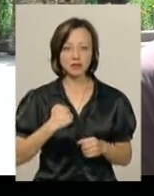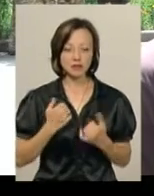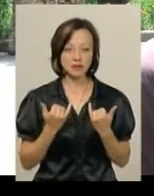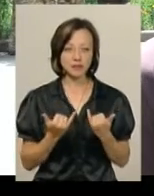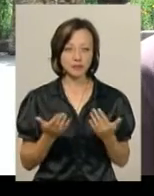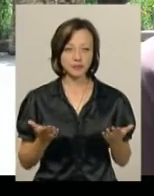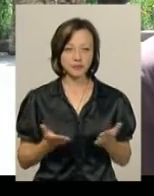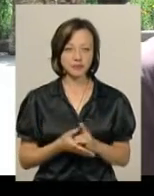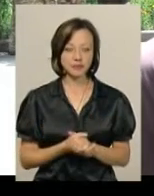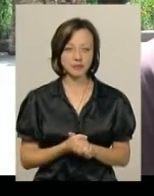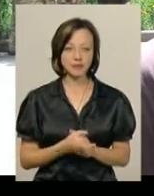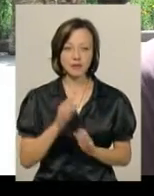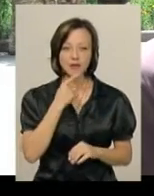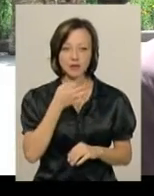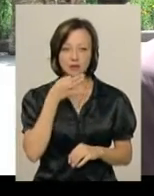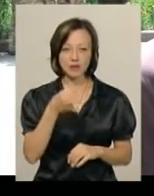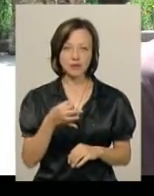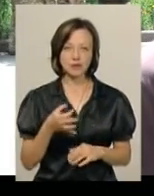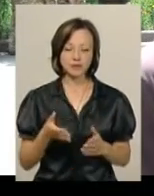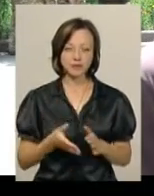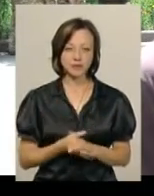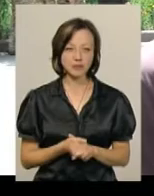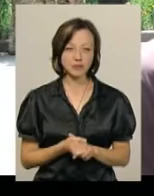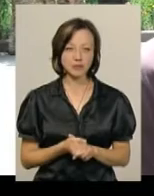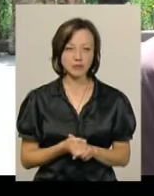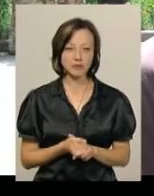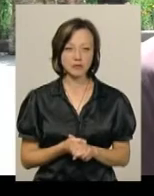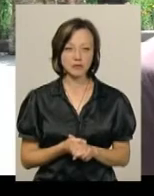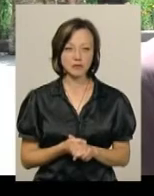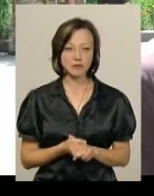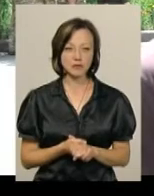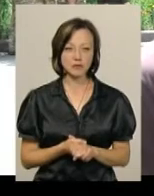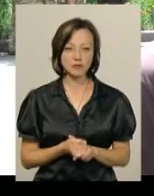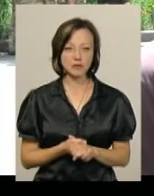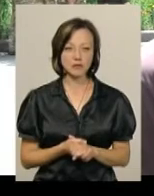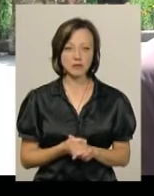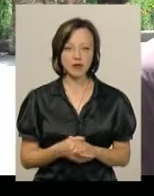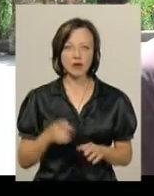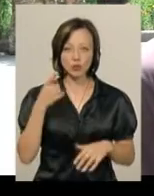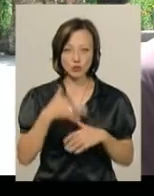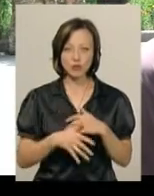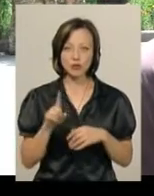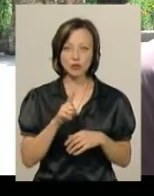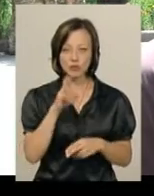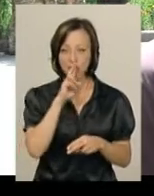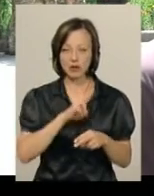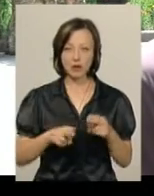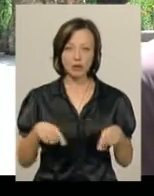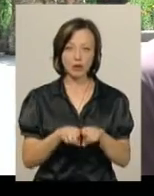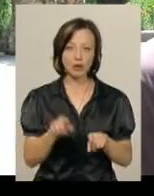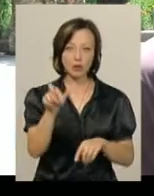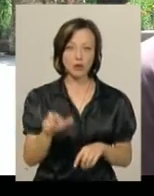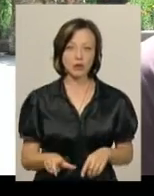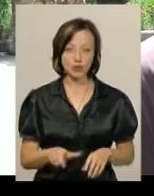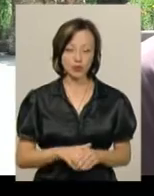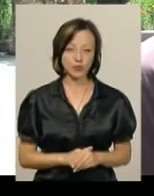важко розуміти, що ми втратили таку людину